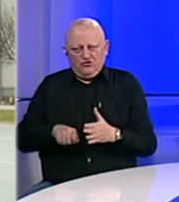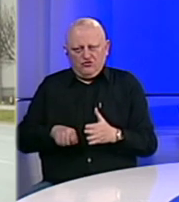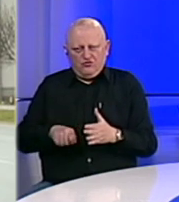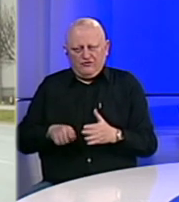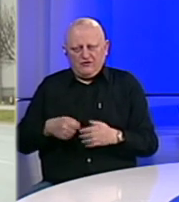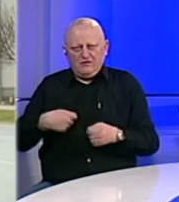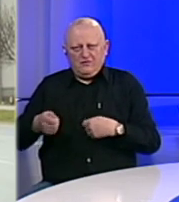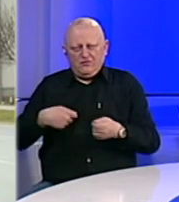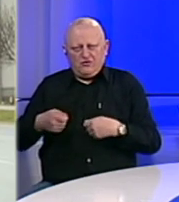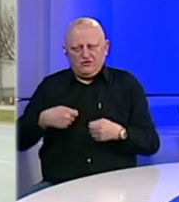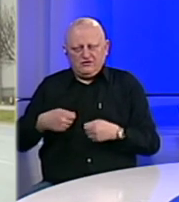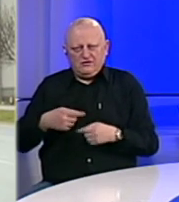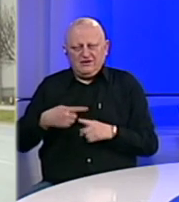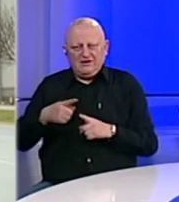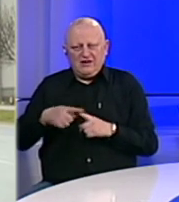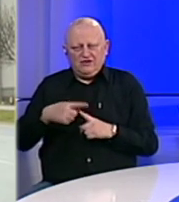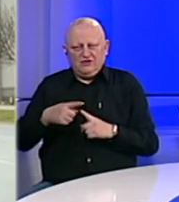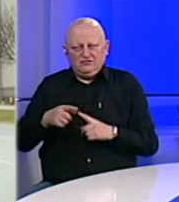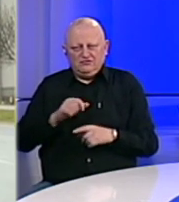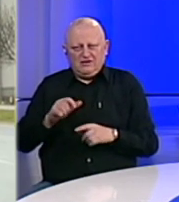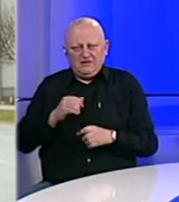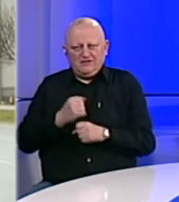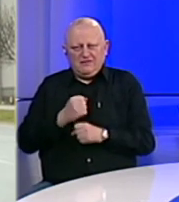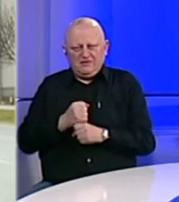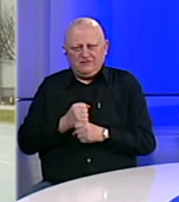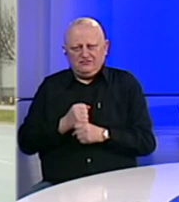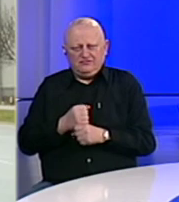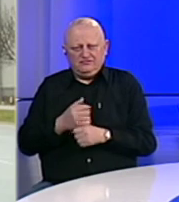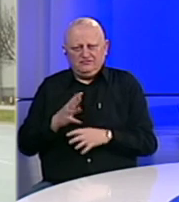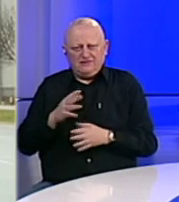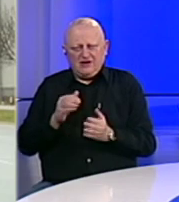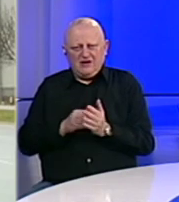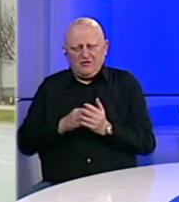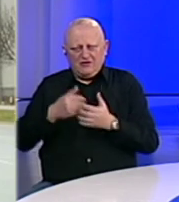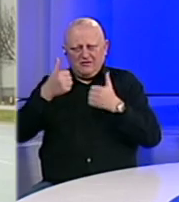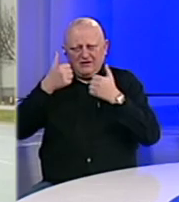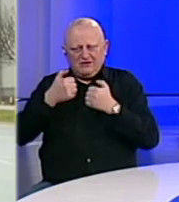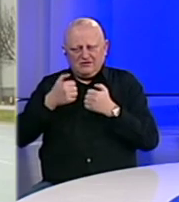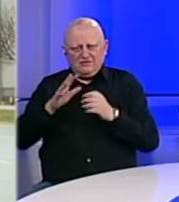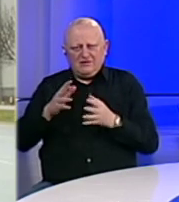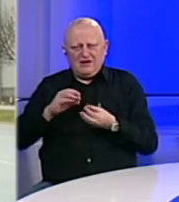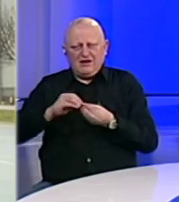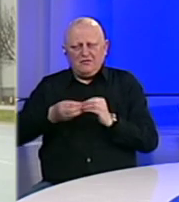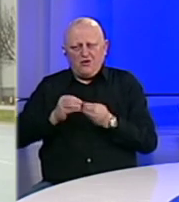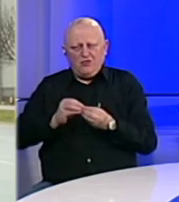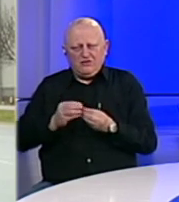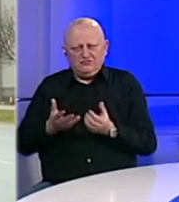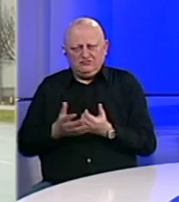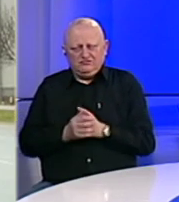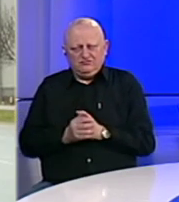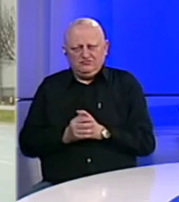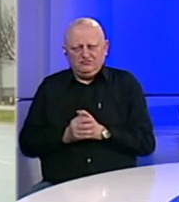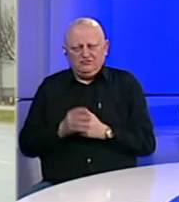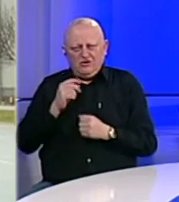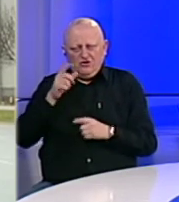proizvoda, a iz razloga kako se ne bi stvarala neka nepotrebna slika da postoji neki problem i